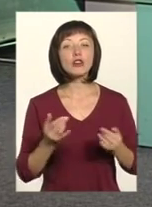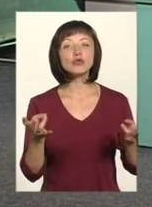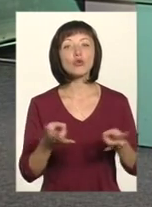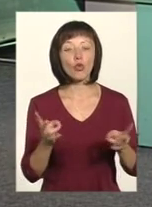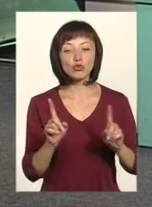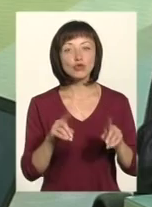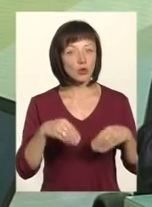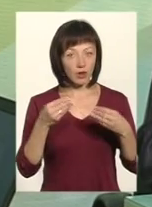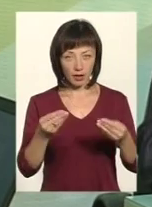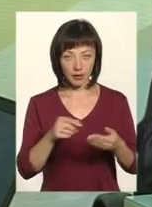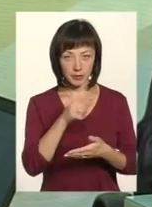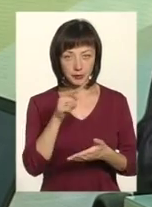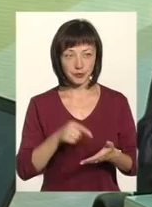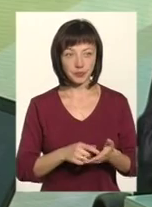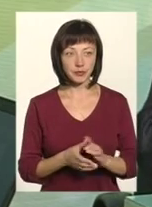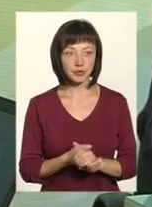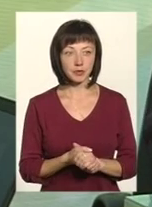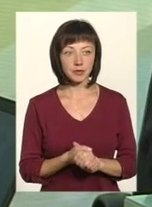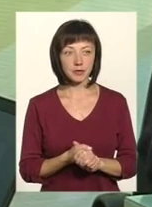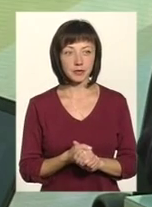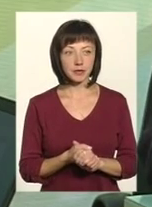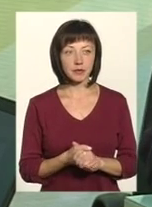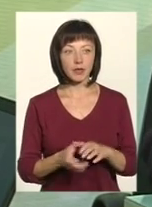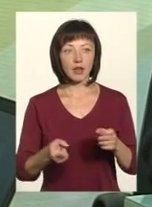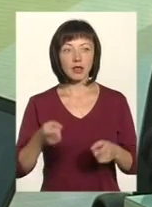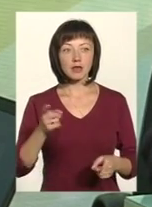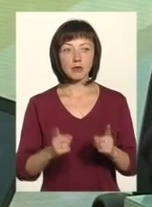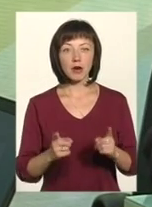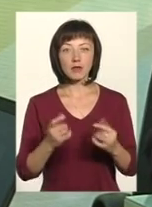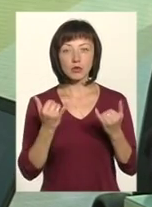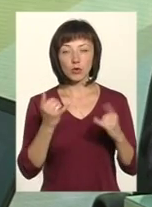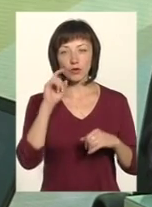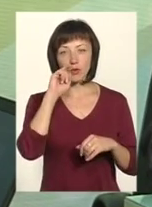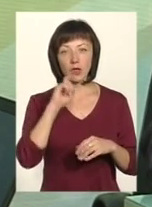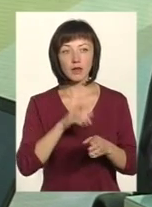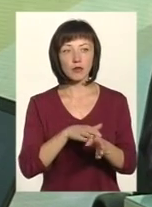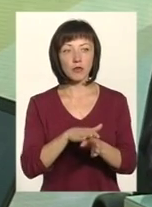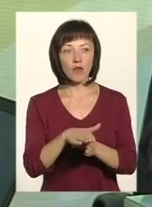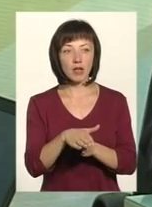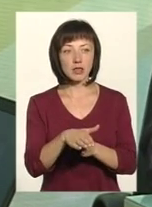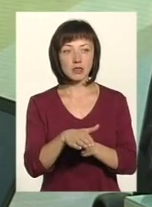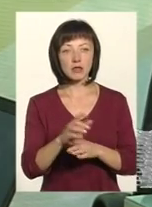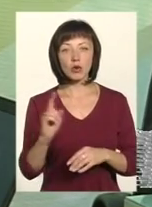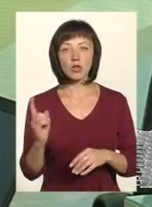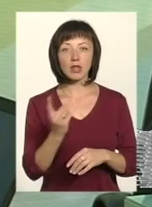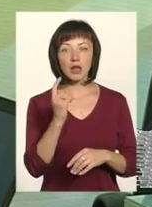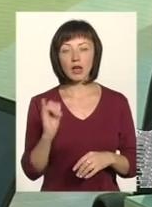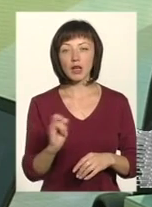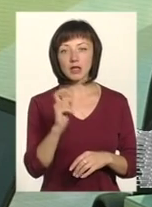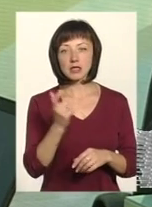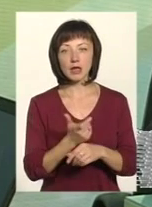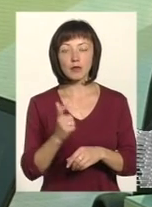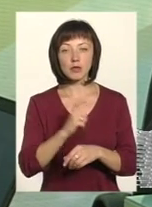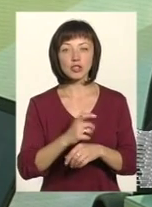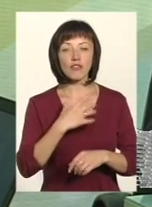що вона дає? Насправді, сьогодні в Україні відбувається одна із найбільш